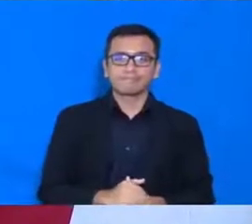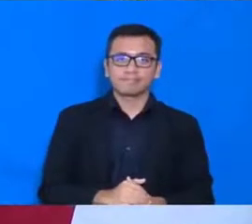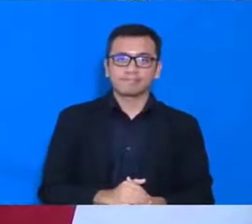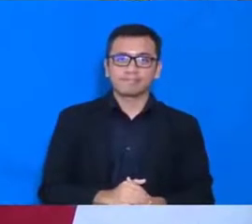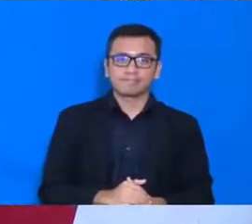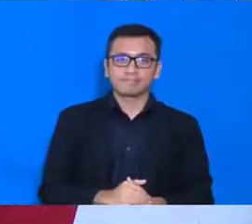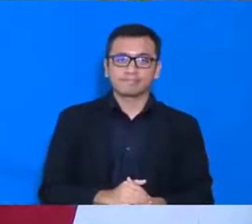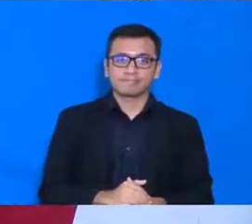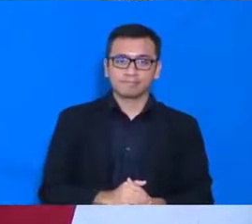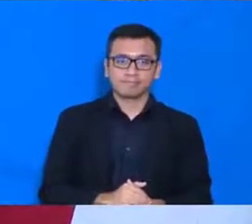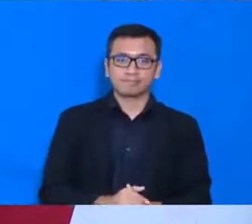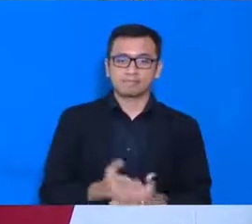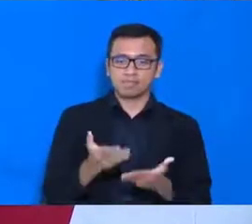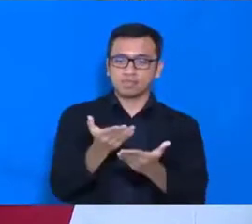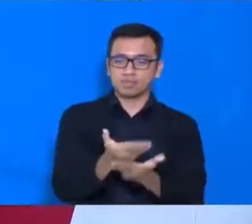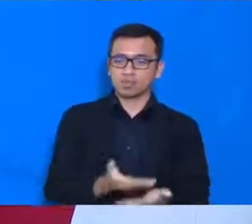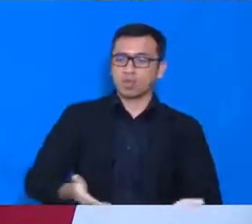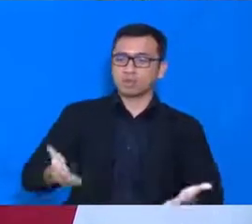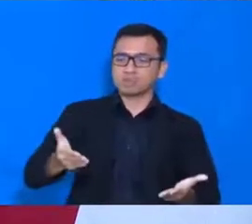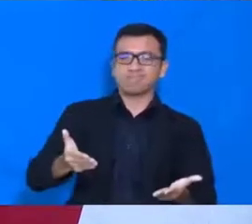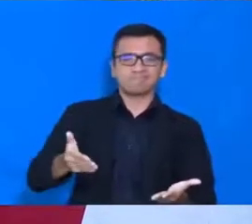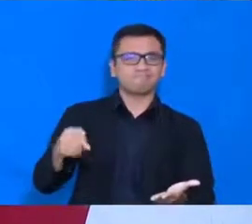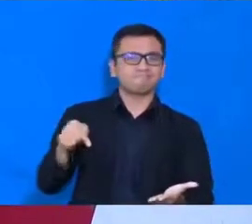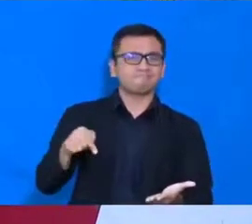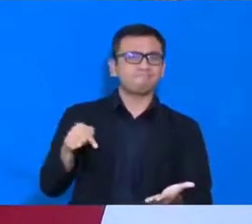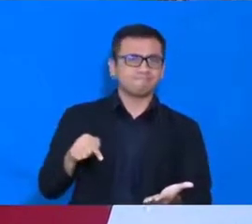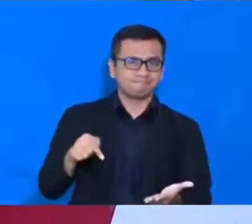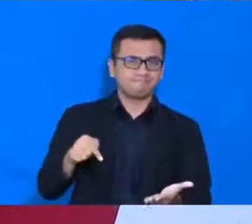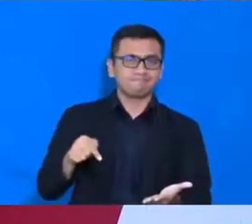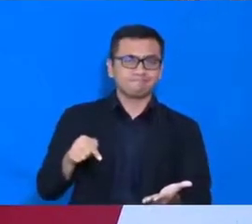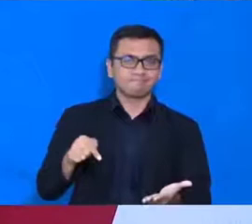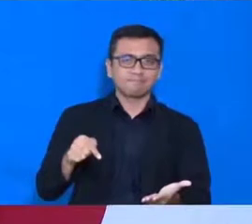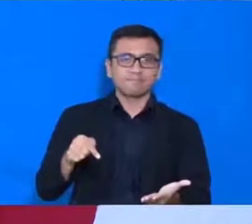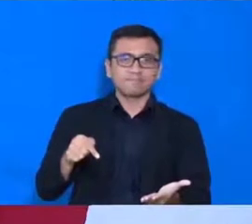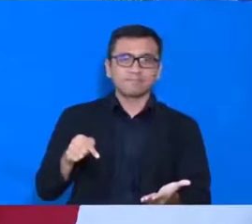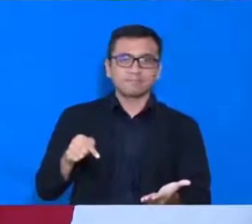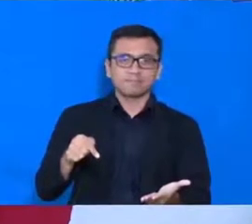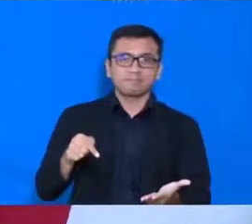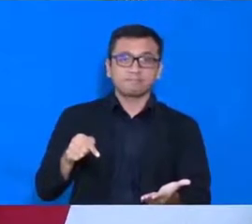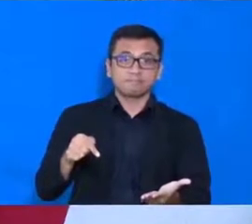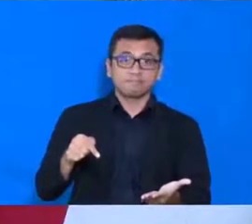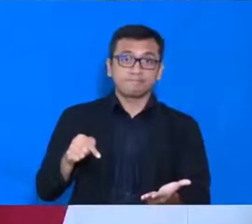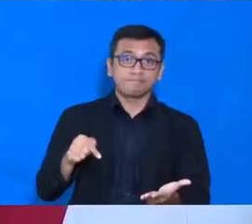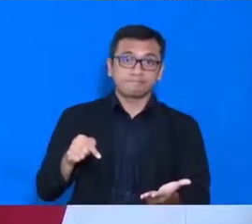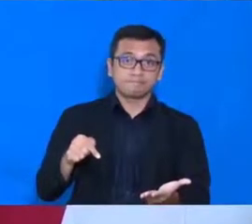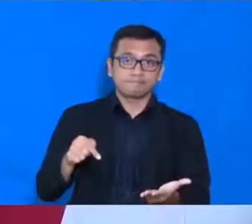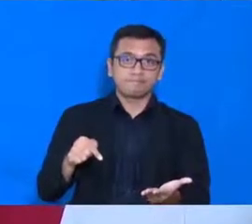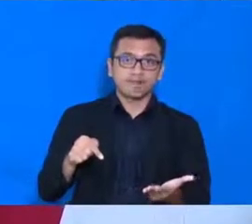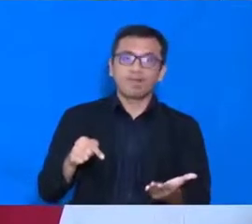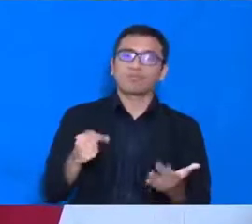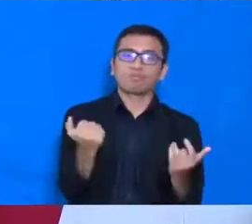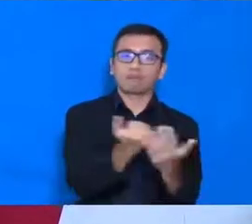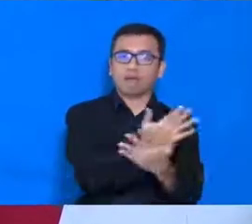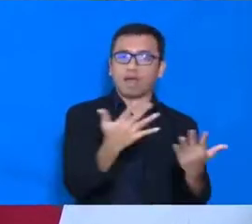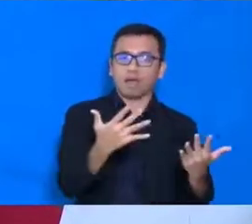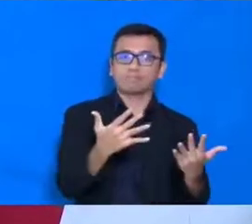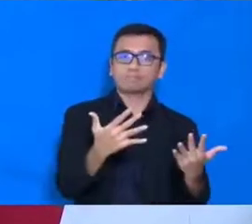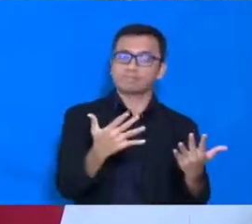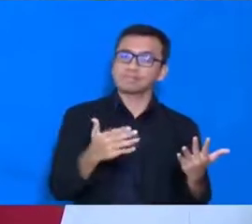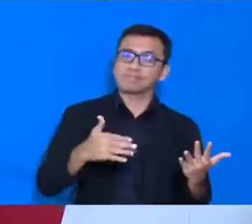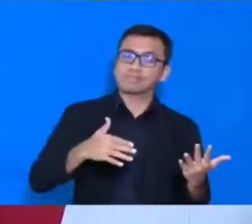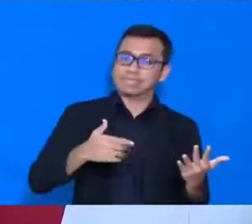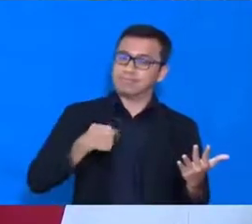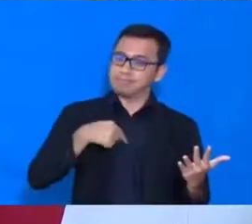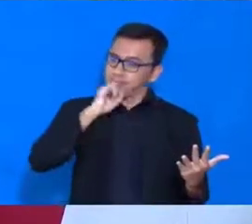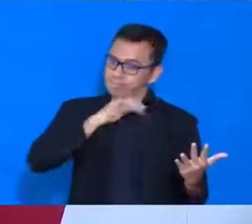keperhatinan, yang kita hadapi, saya ingin mengajak, segenap, elemen bangsa, untuk bersama-sama,